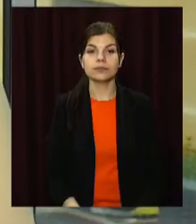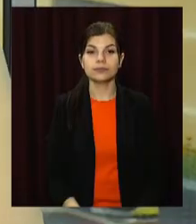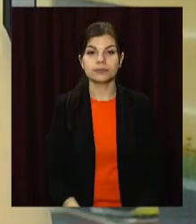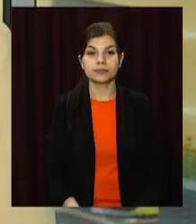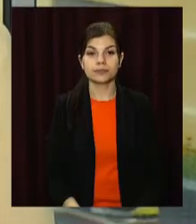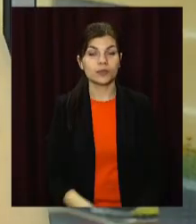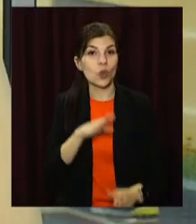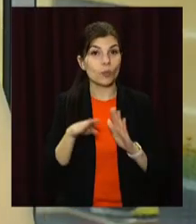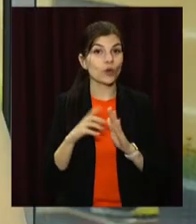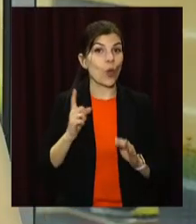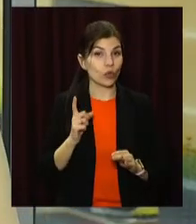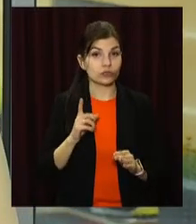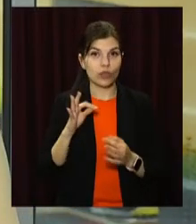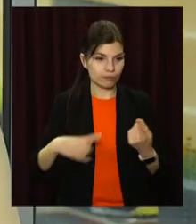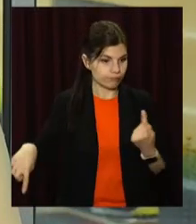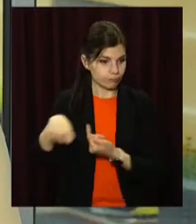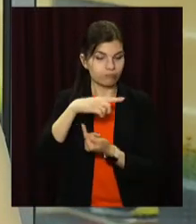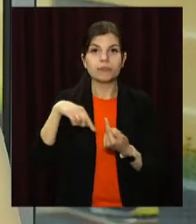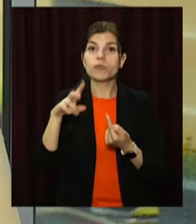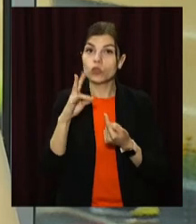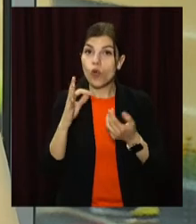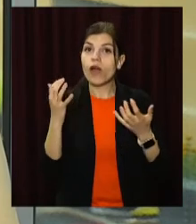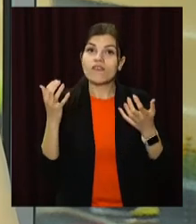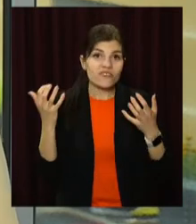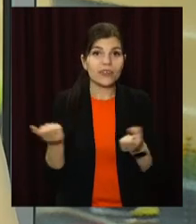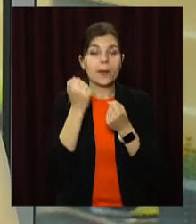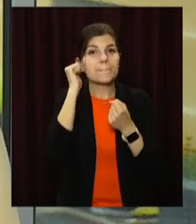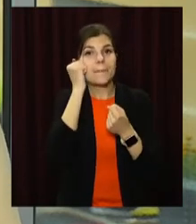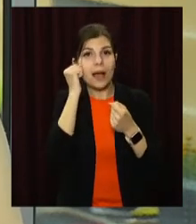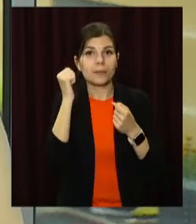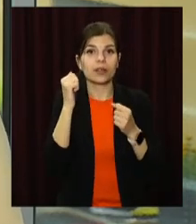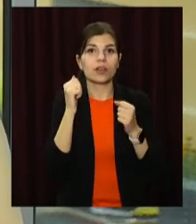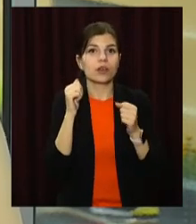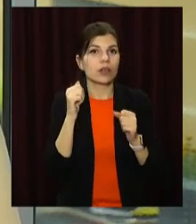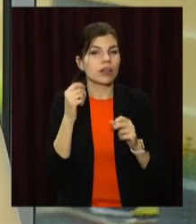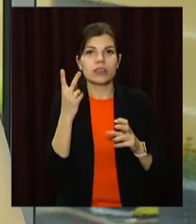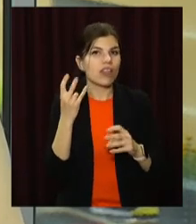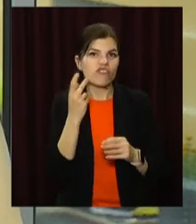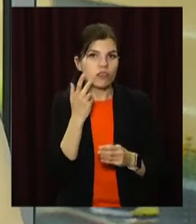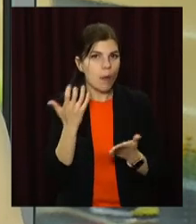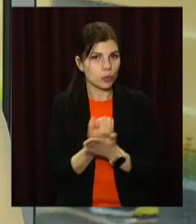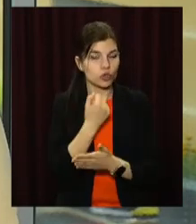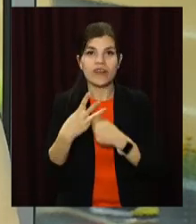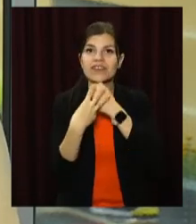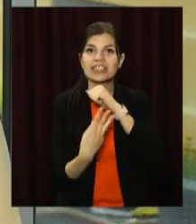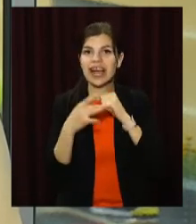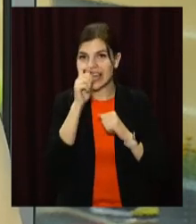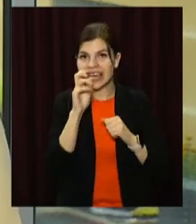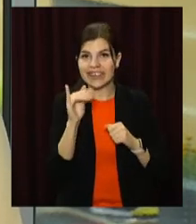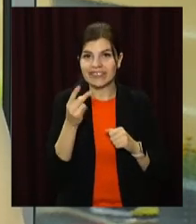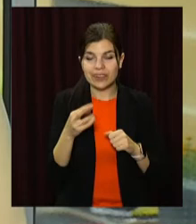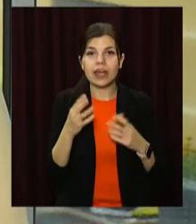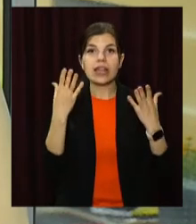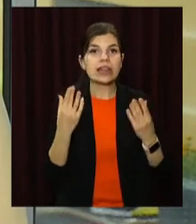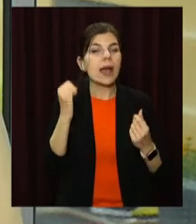Під охороною з усіх боків, проте врятувати історичні пам'ятники вдається не завжди. 18 квітня в Україні